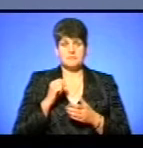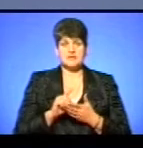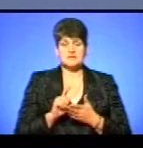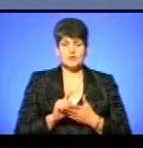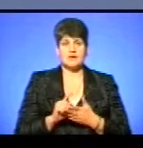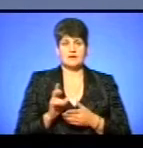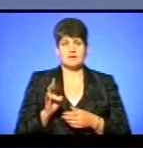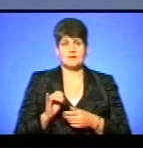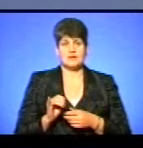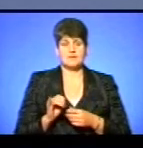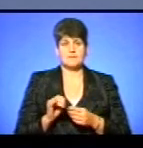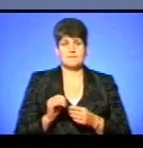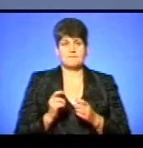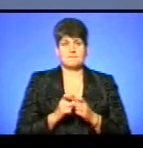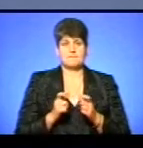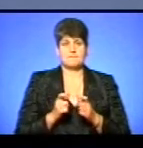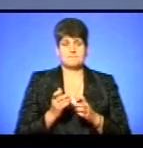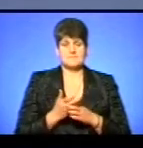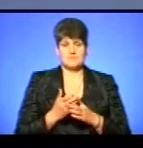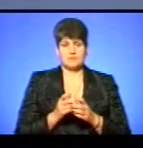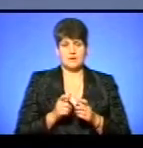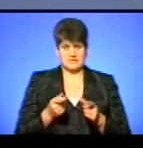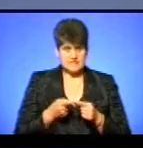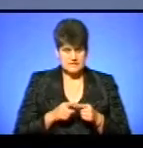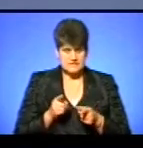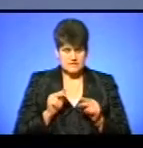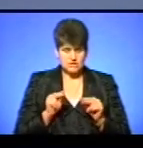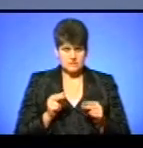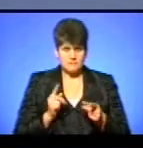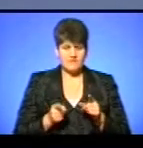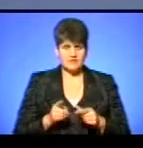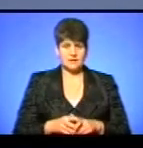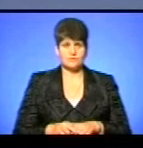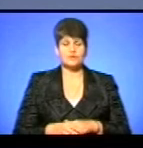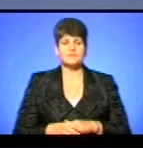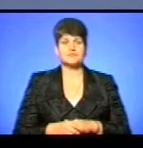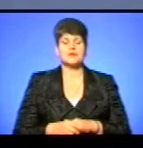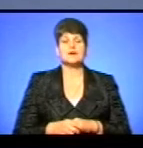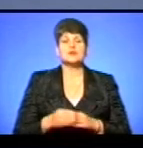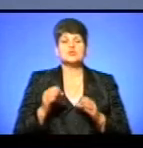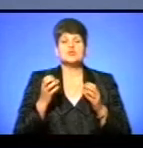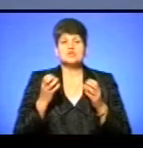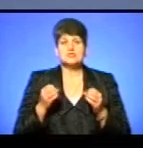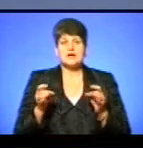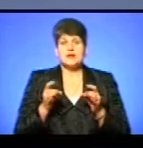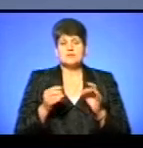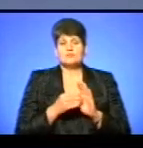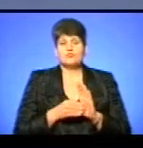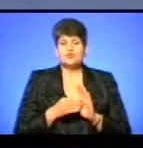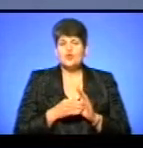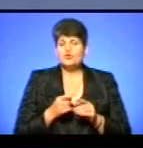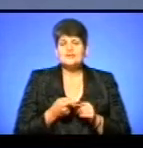права на пільгову карточку. Хіба це справедливо? Ще раз повторююся, що це не вина є